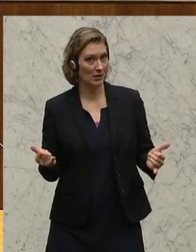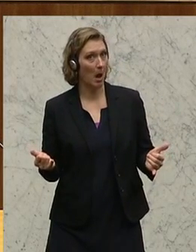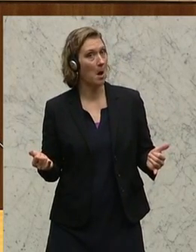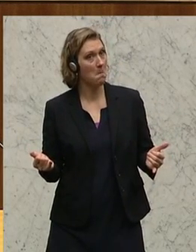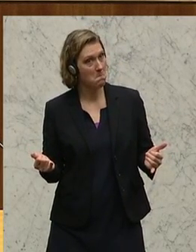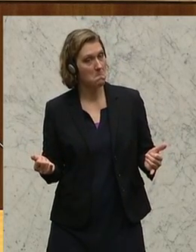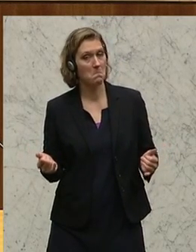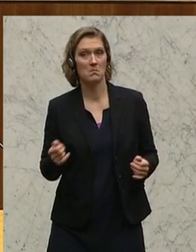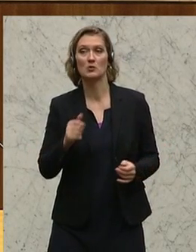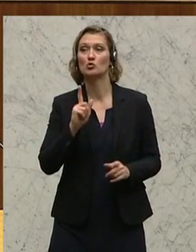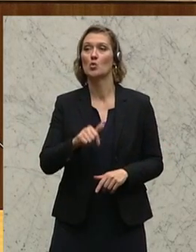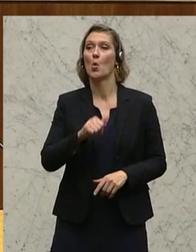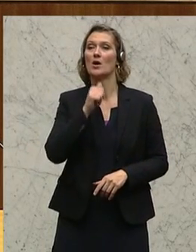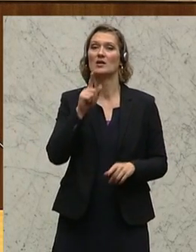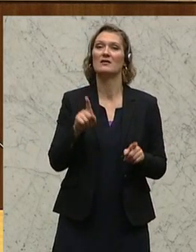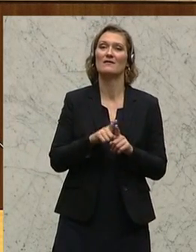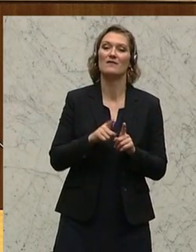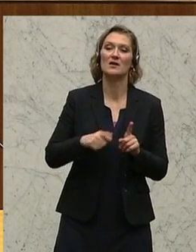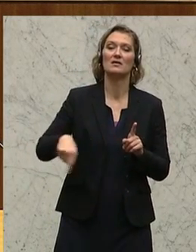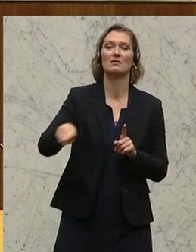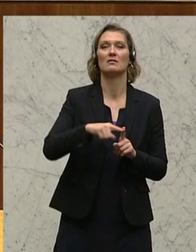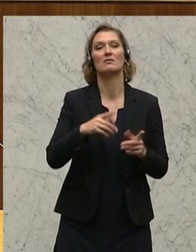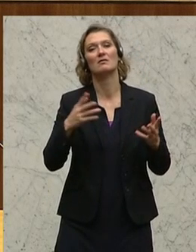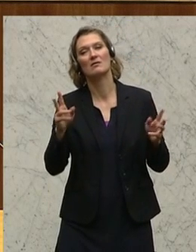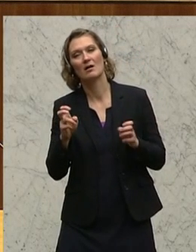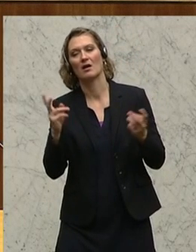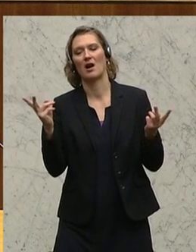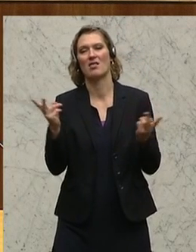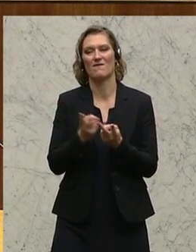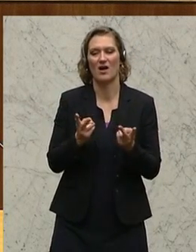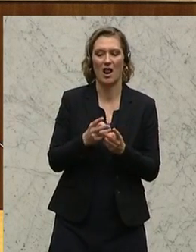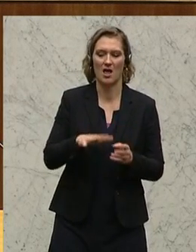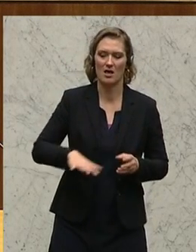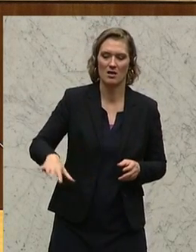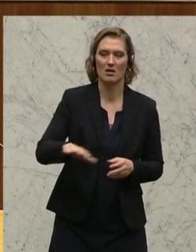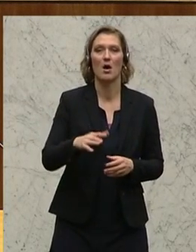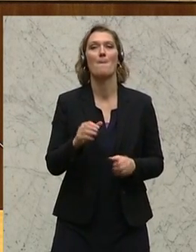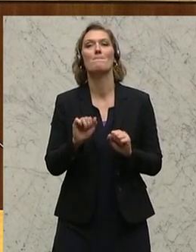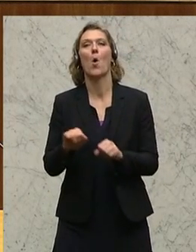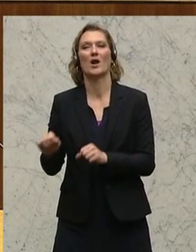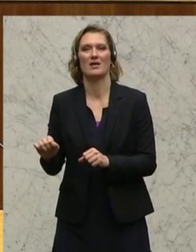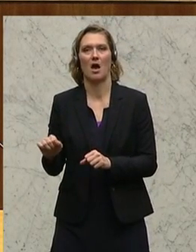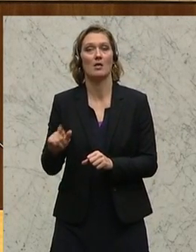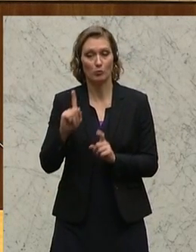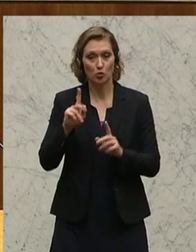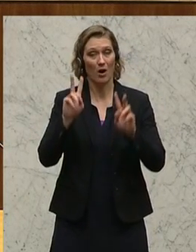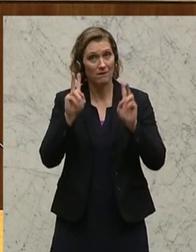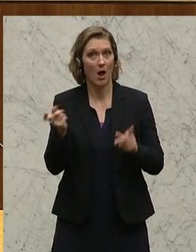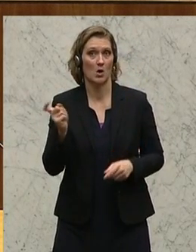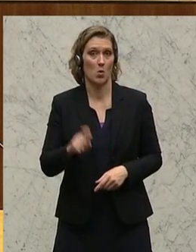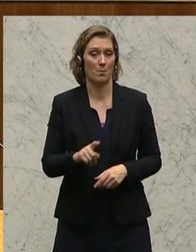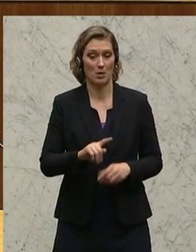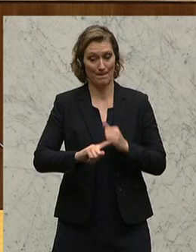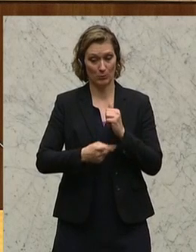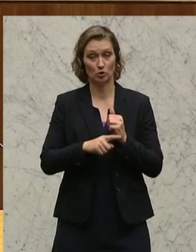wir nicht letztlich bei Potemkin'schen Bataillonen, um hier einen kleinen Vergleich zu machen, enden. Wenn man sich die Budgetzahlen anschaut bis